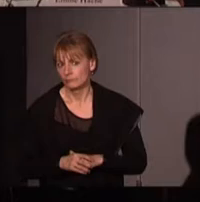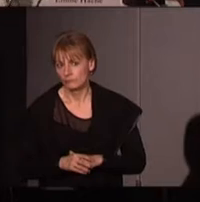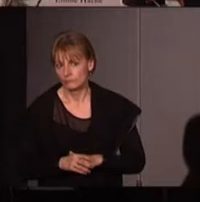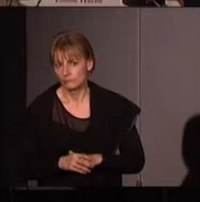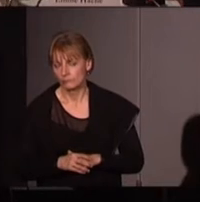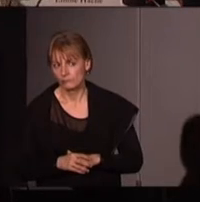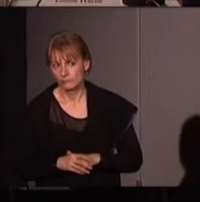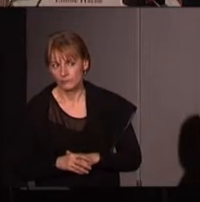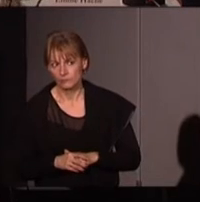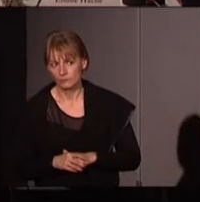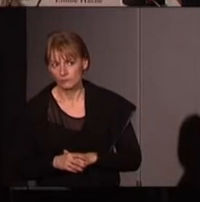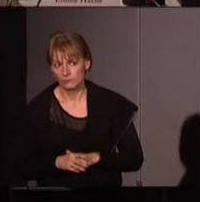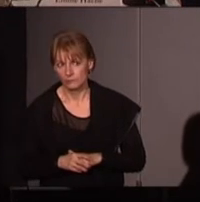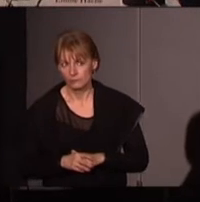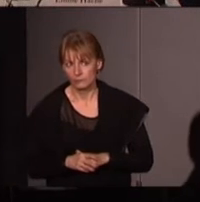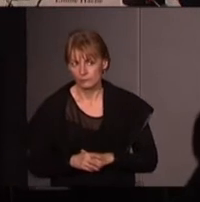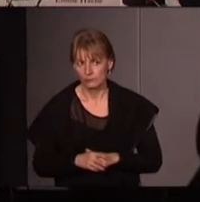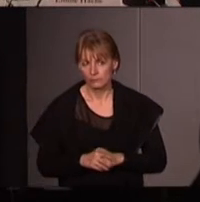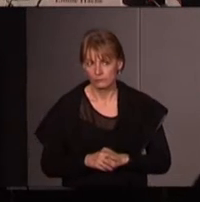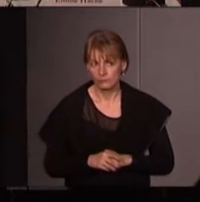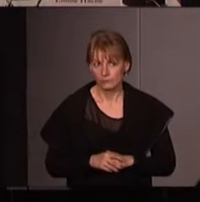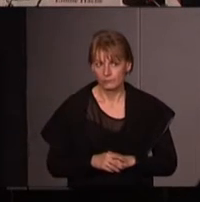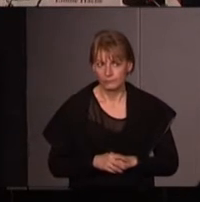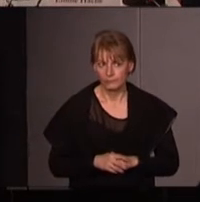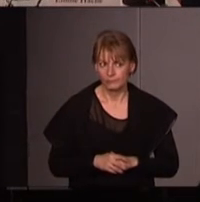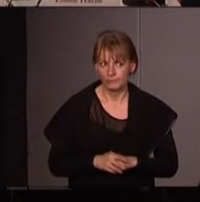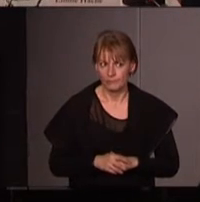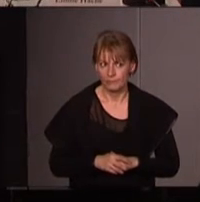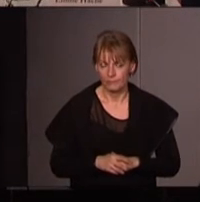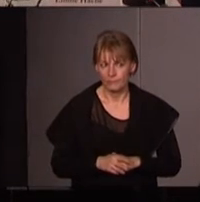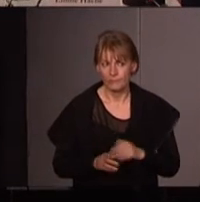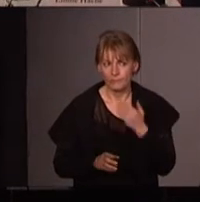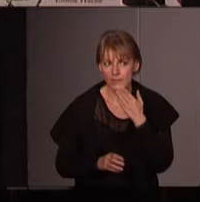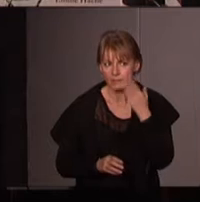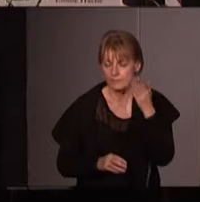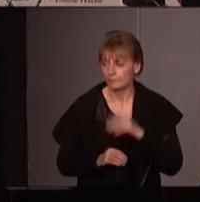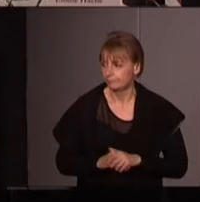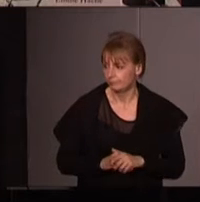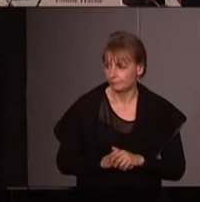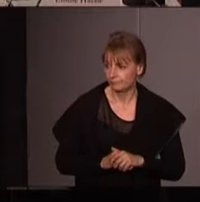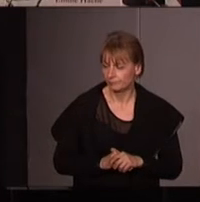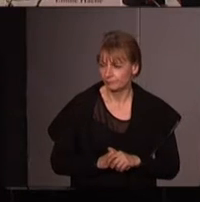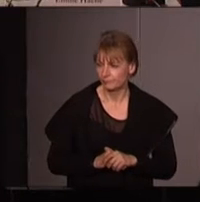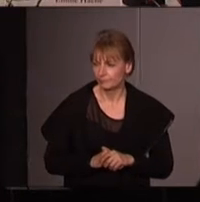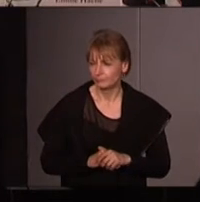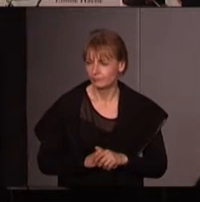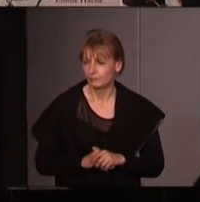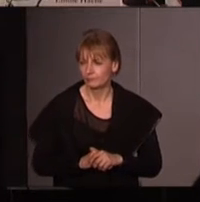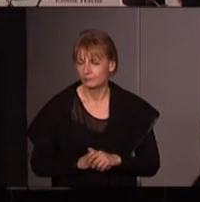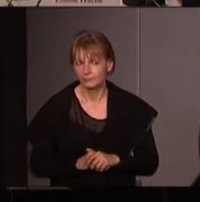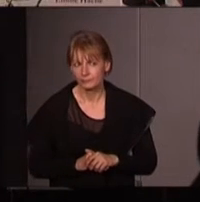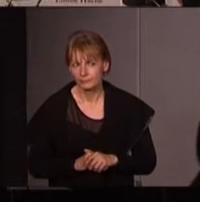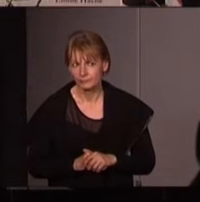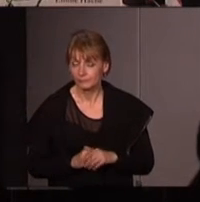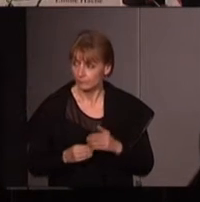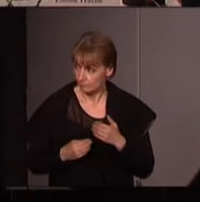il y des questions derrière il y a encore deux questions derrière merci j'ai été également très intéressé par vos